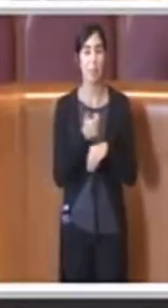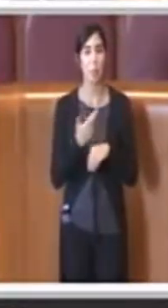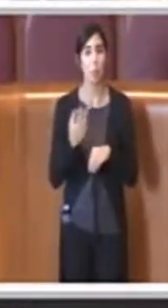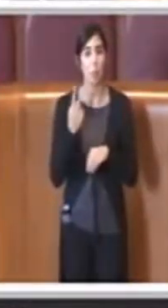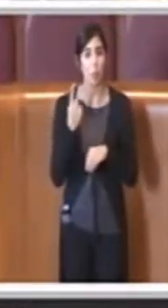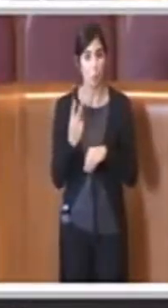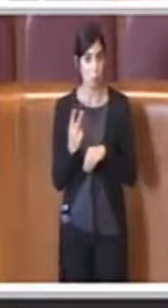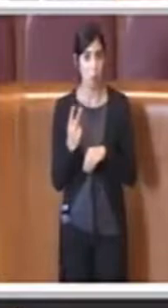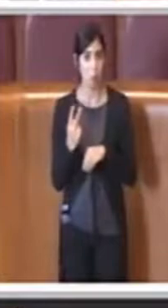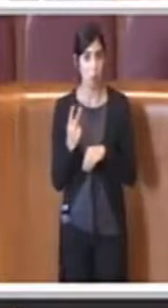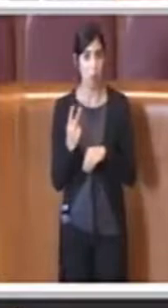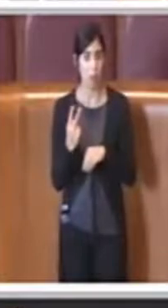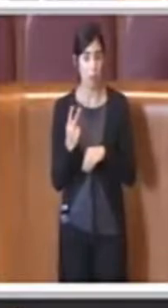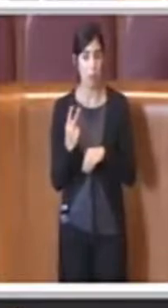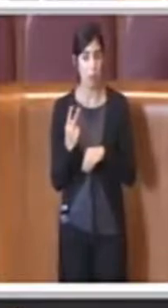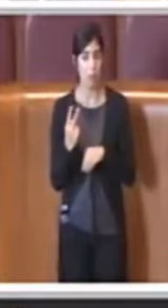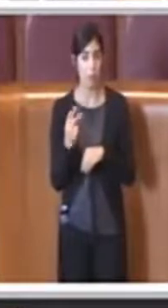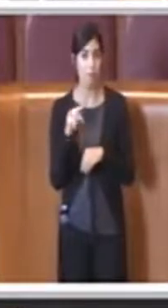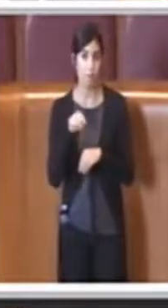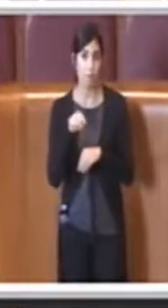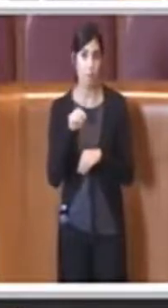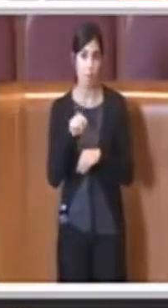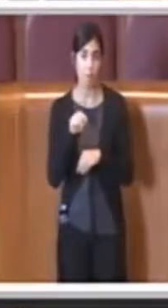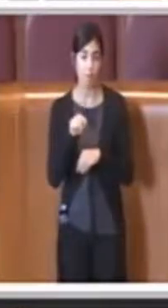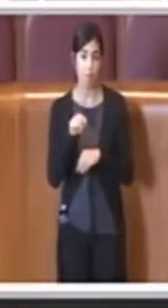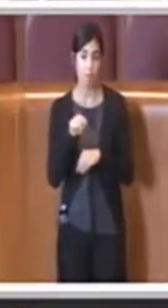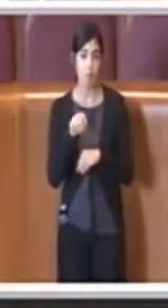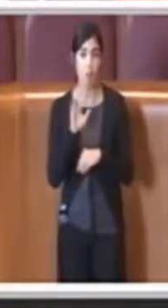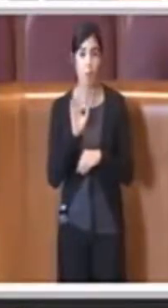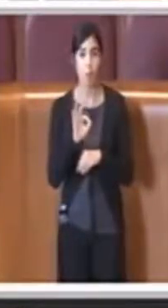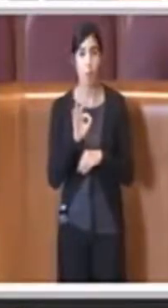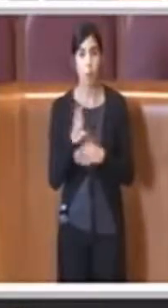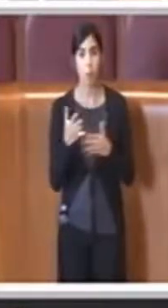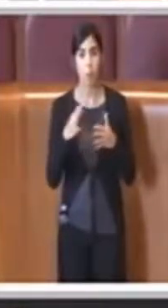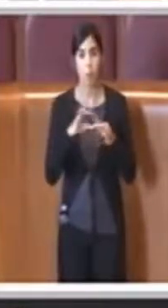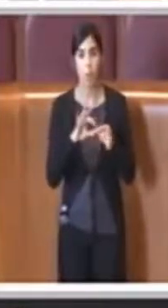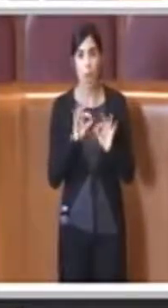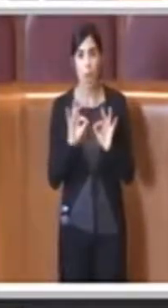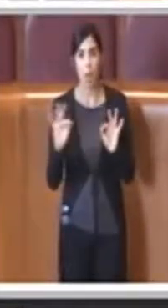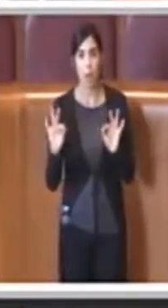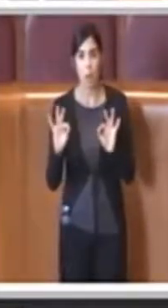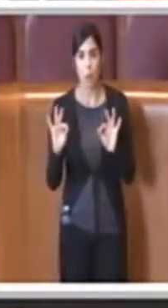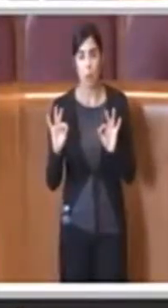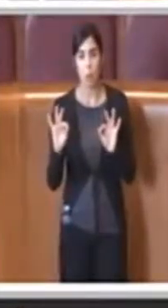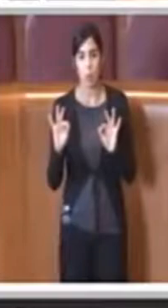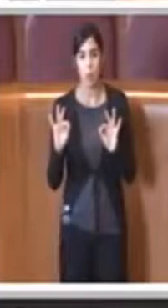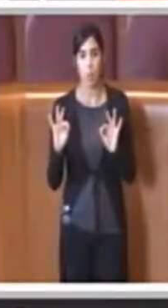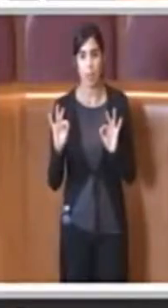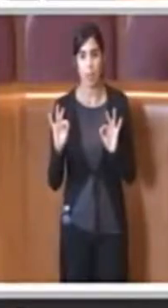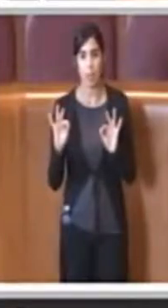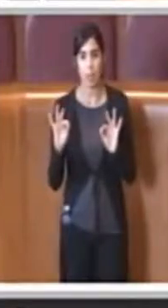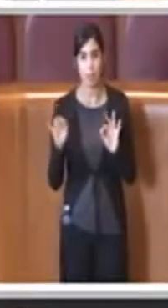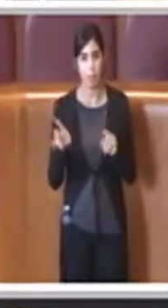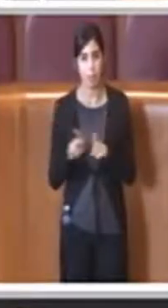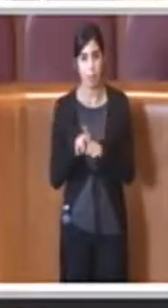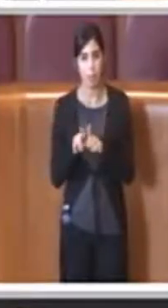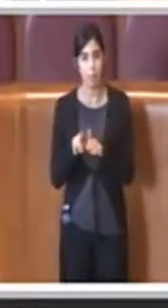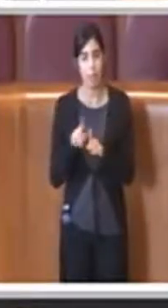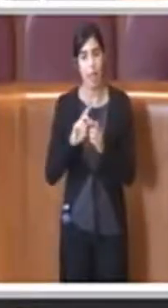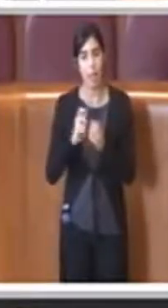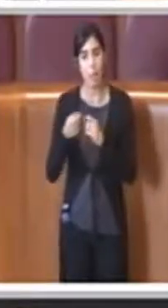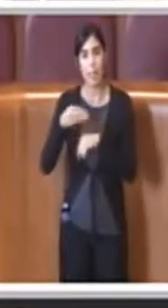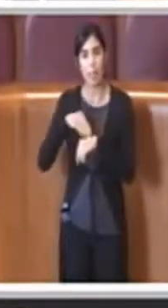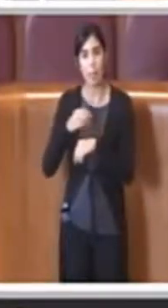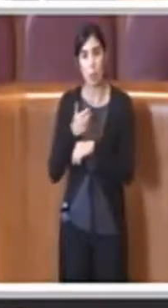riguarda alcuni temi collegati con l'emendamento numero uno